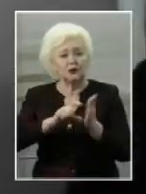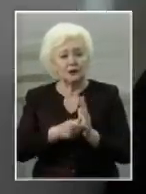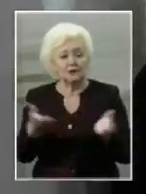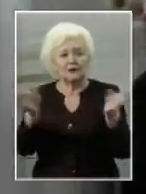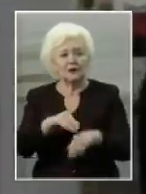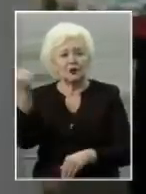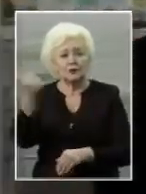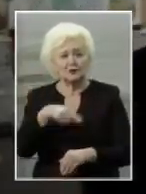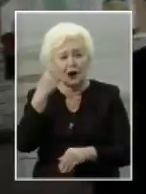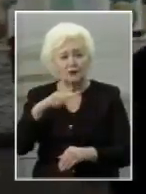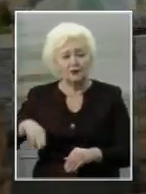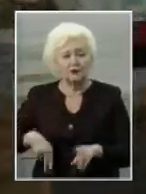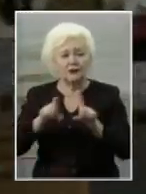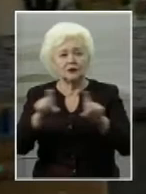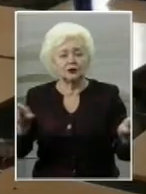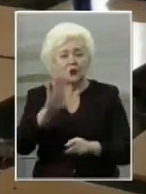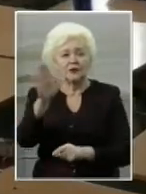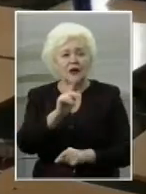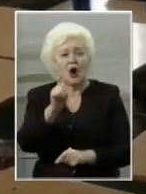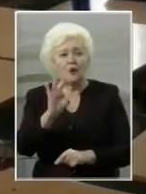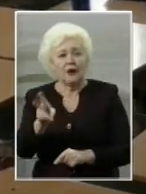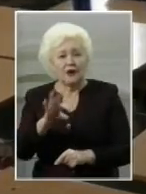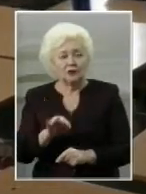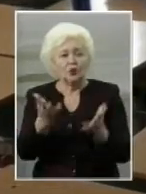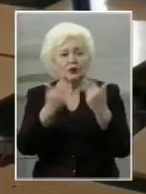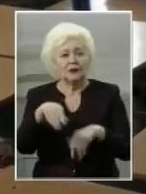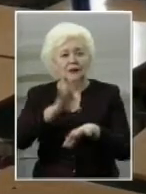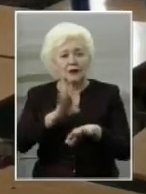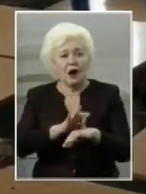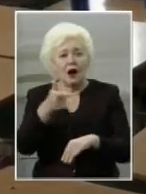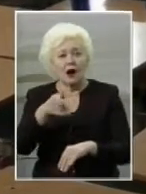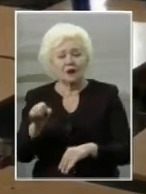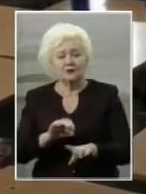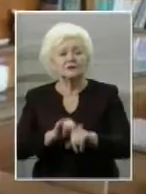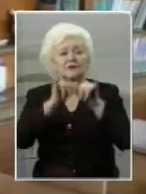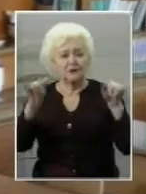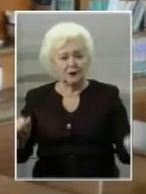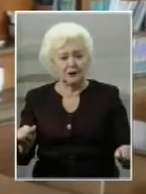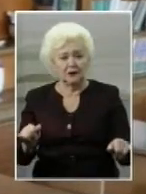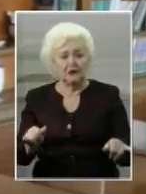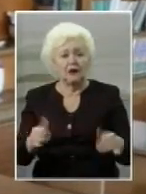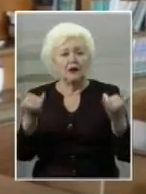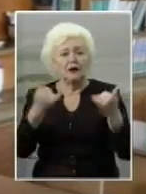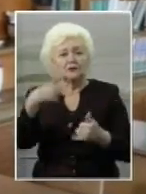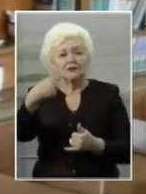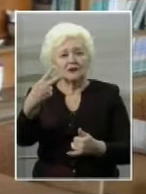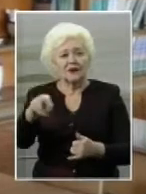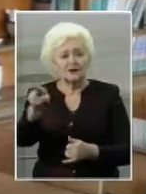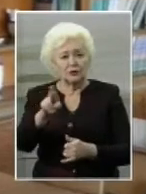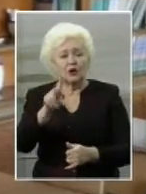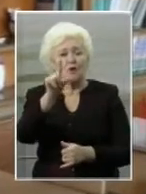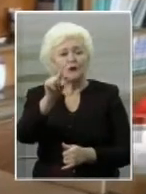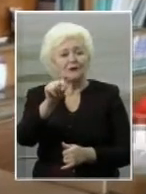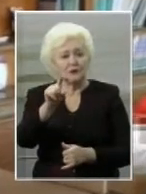останній тиждень, говорить директор школи Віталій Хоменко, кількість хворих на ГРВ збільшилася. 28 січня в